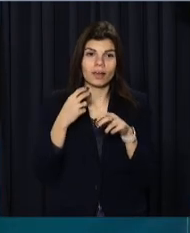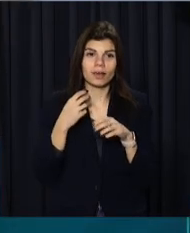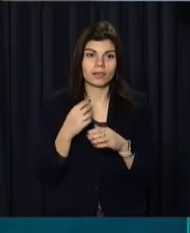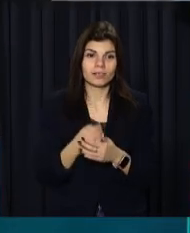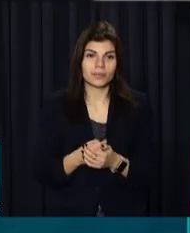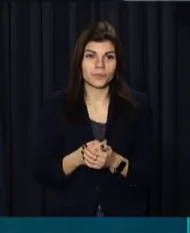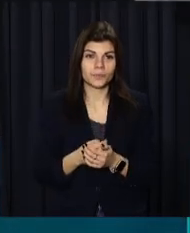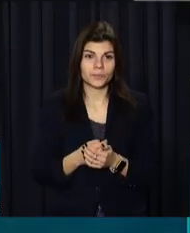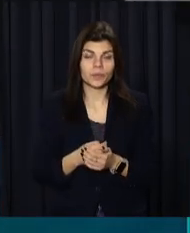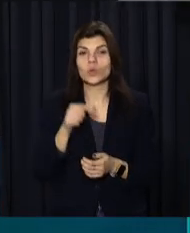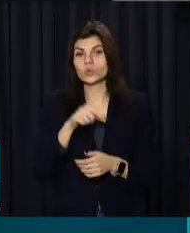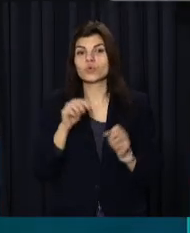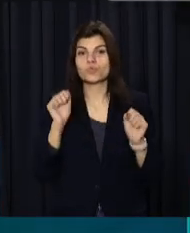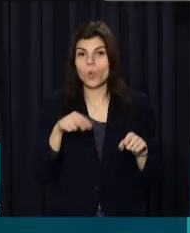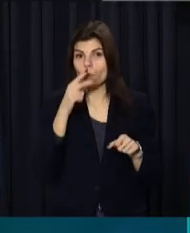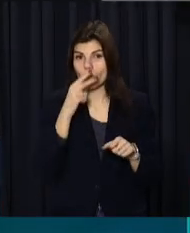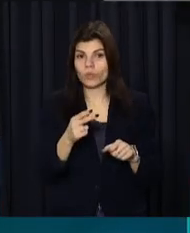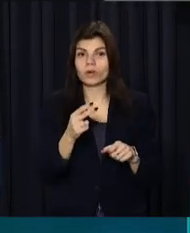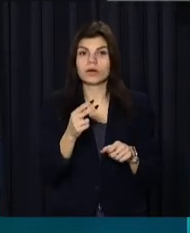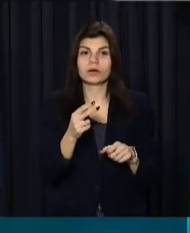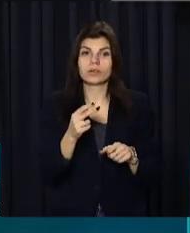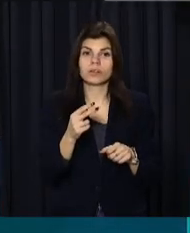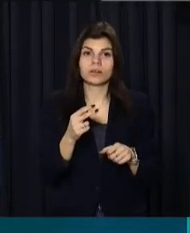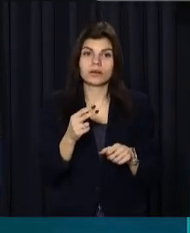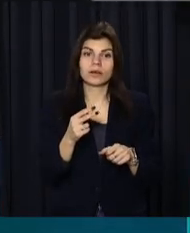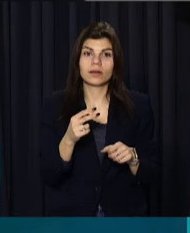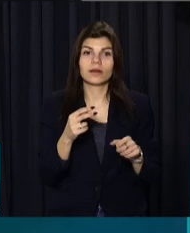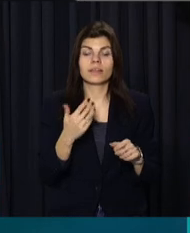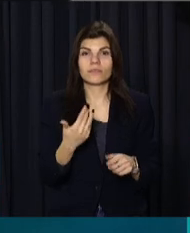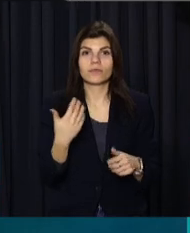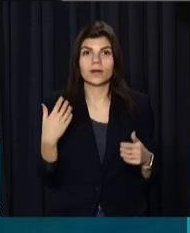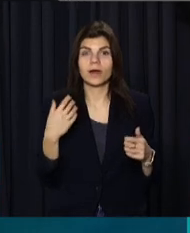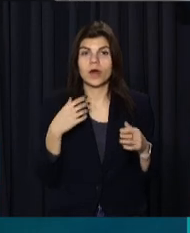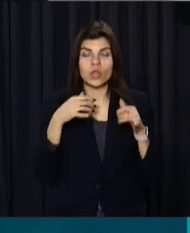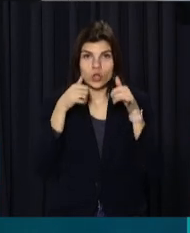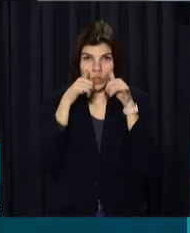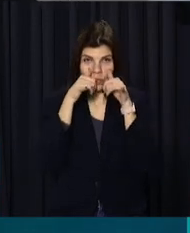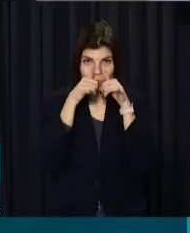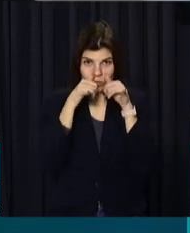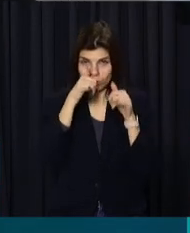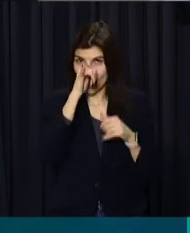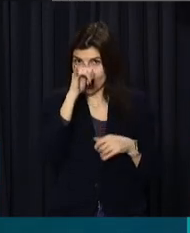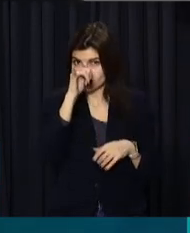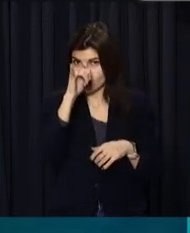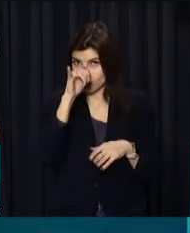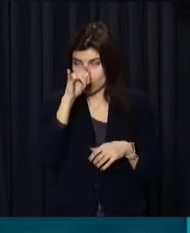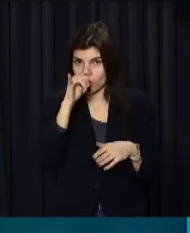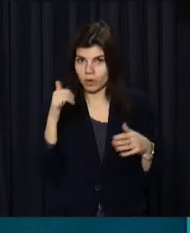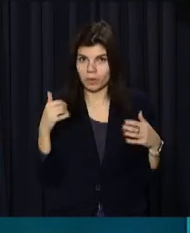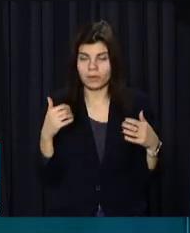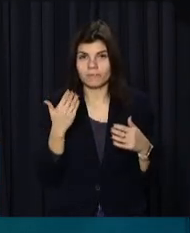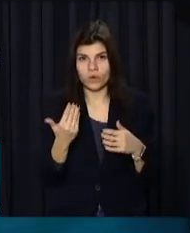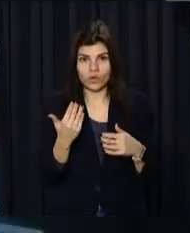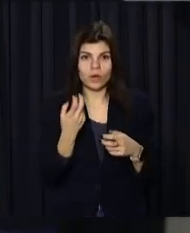Тут можна побачити уламки шерстистого носорога, рештки. І тут